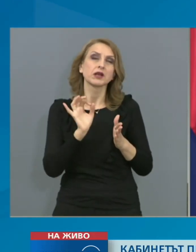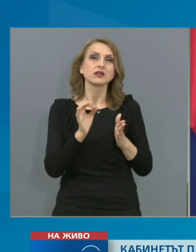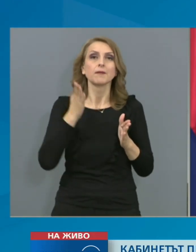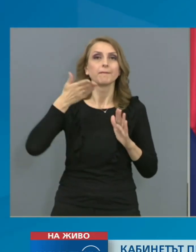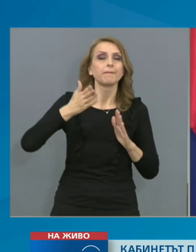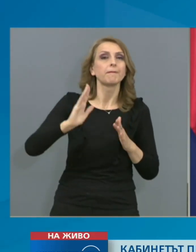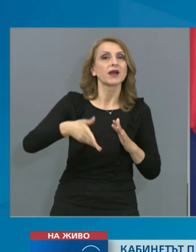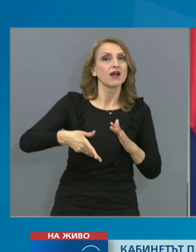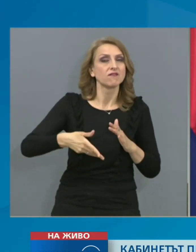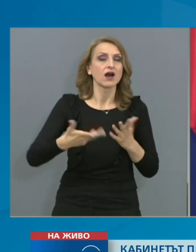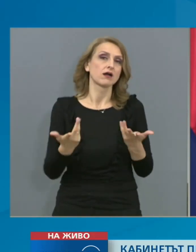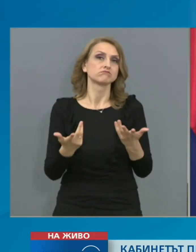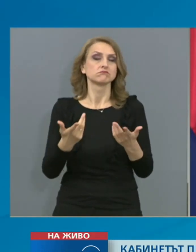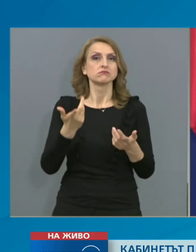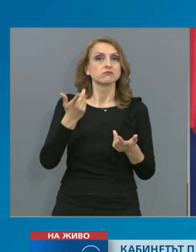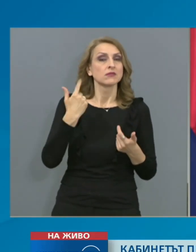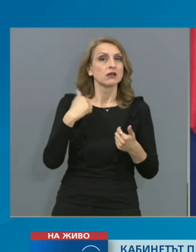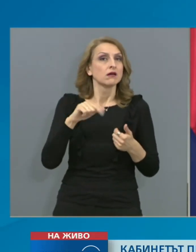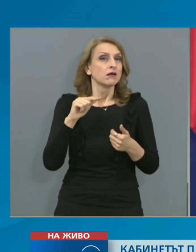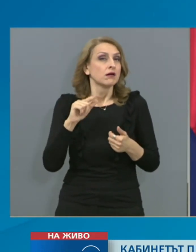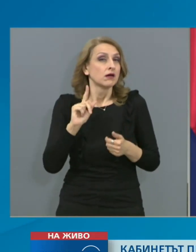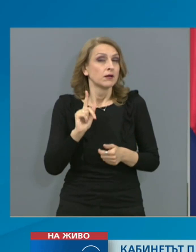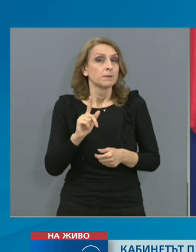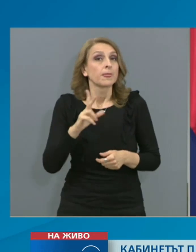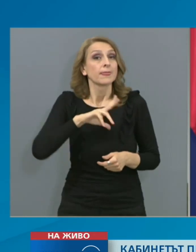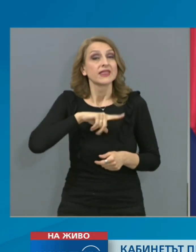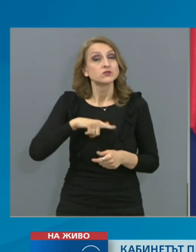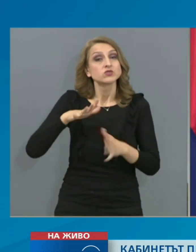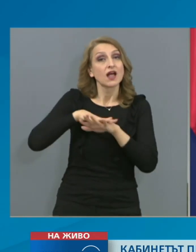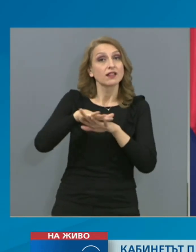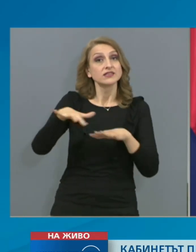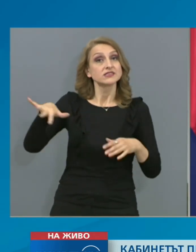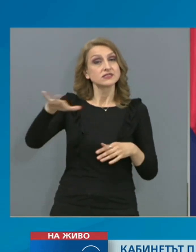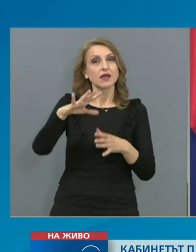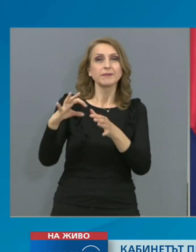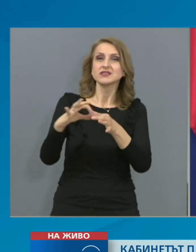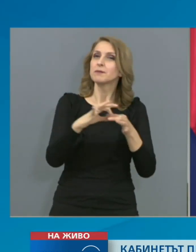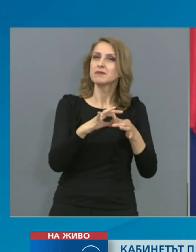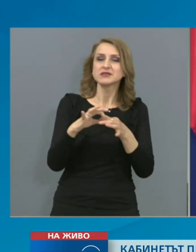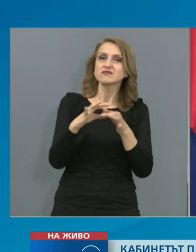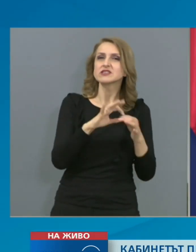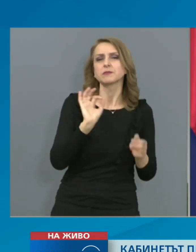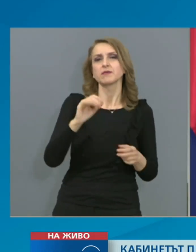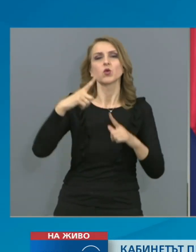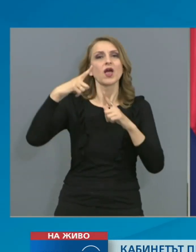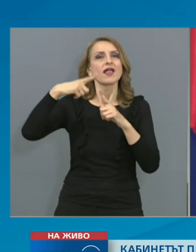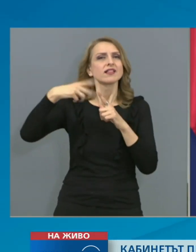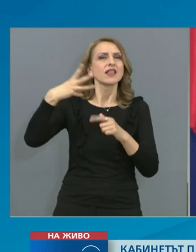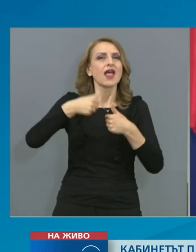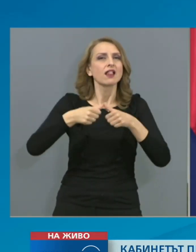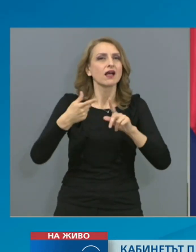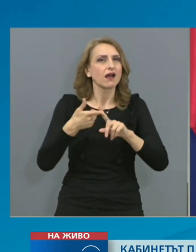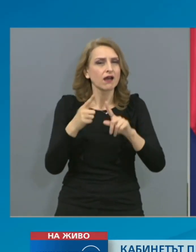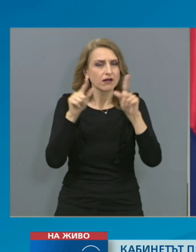права от социалната система, свързани с ТЕЛК и други,